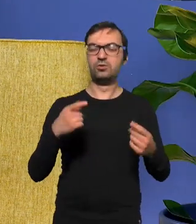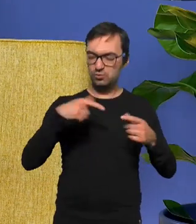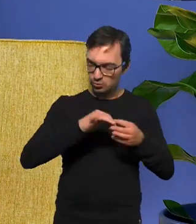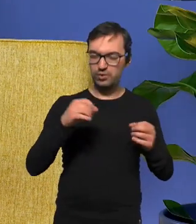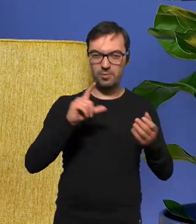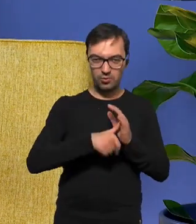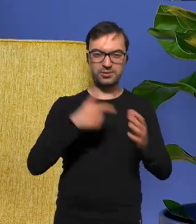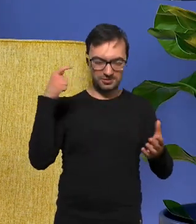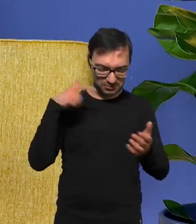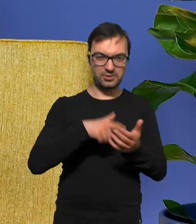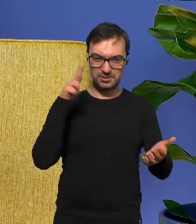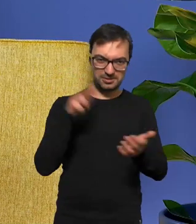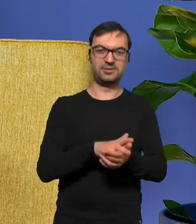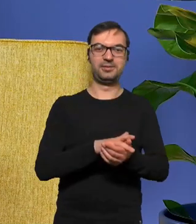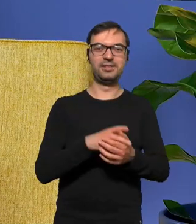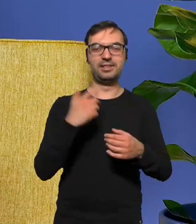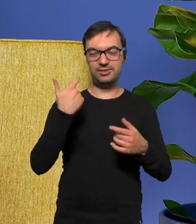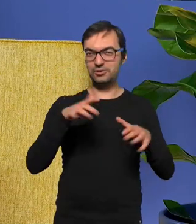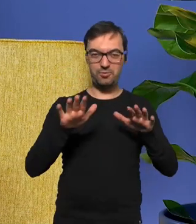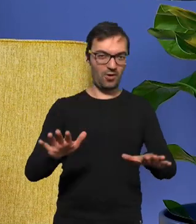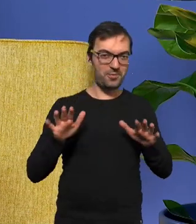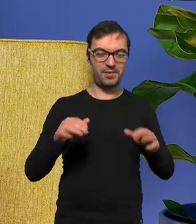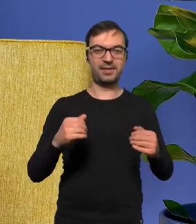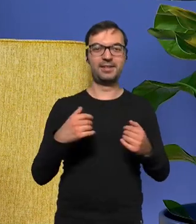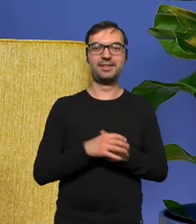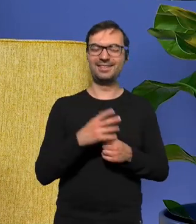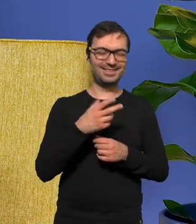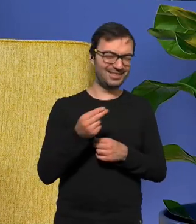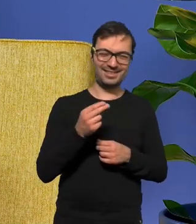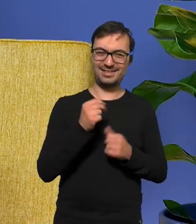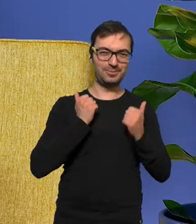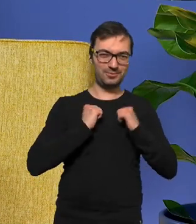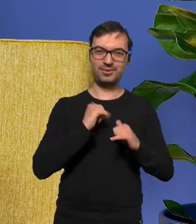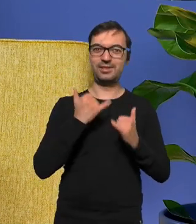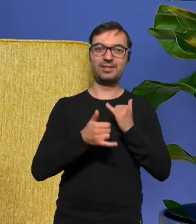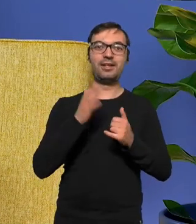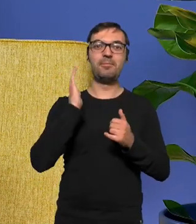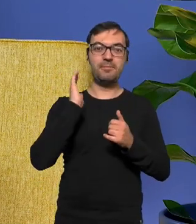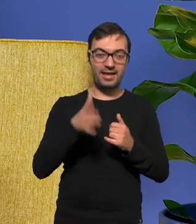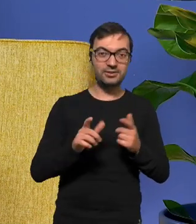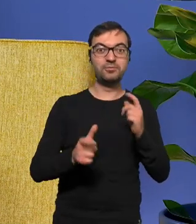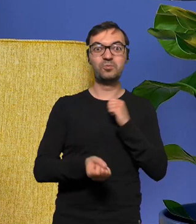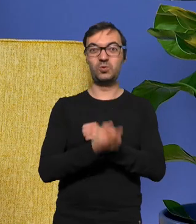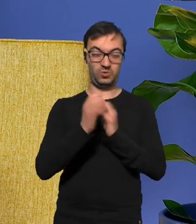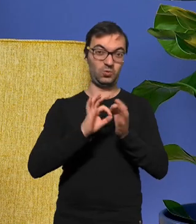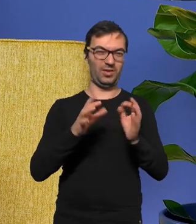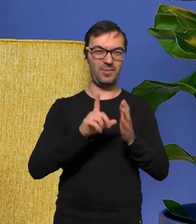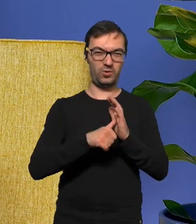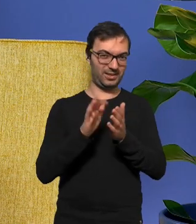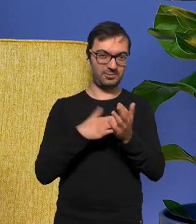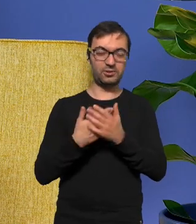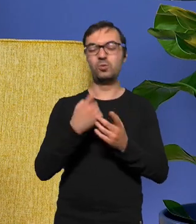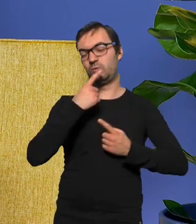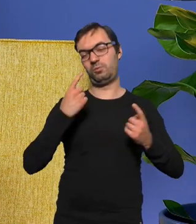złota płyta jest to pompek dawaj nie no nie mamy czegoś takiego jeżeli pojawia się coś takiego i pojawi się to będziemy się cieszyć